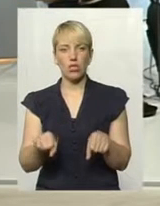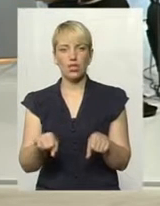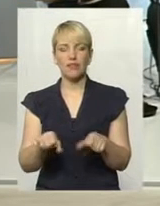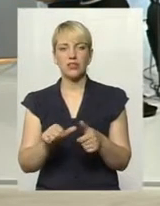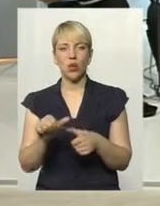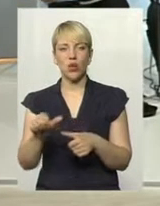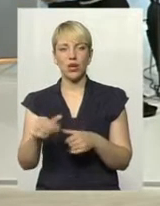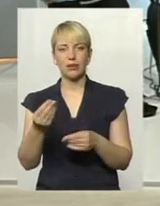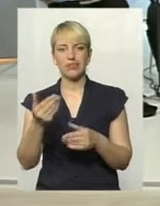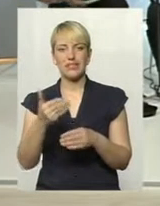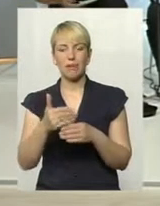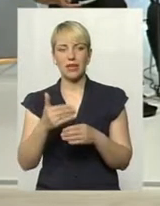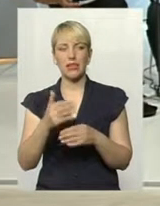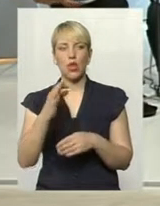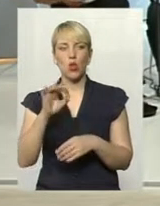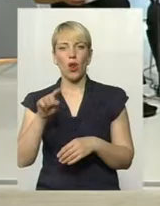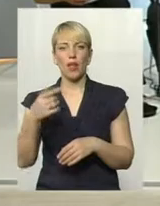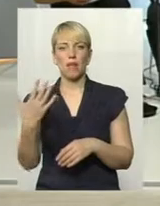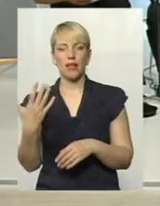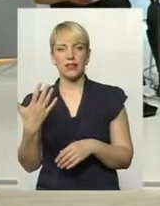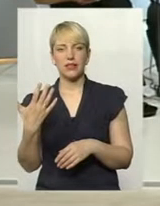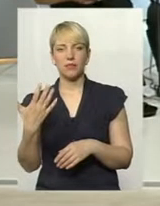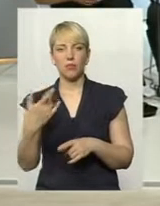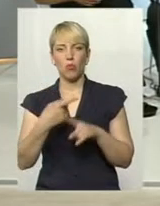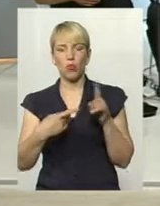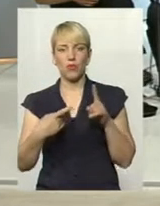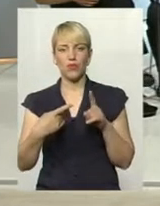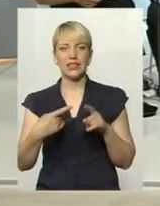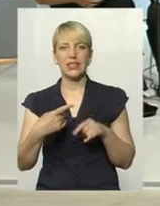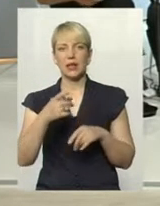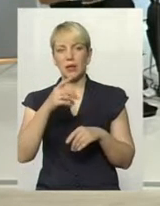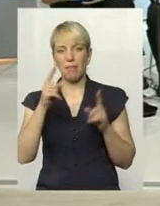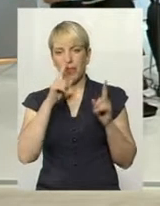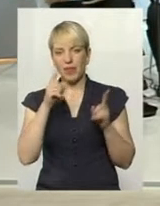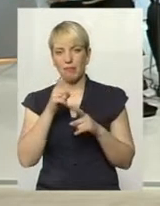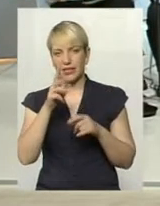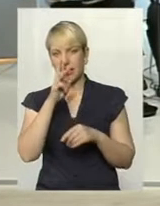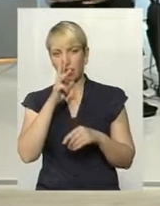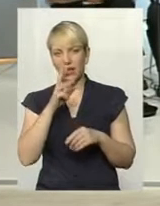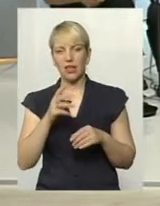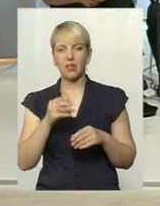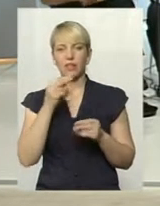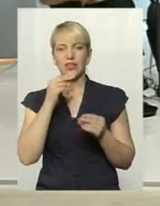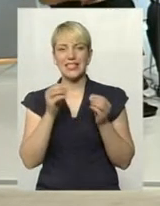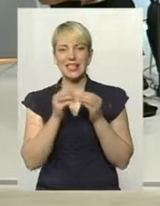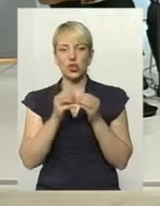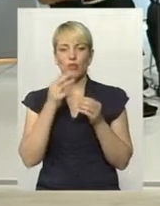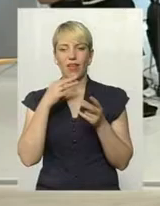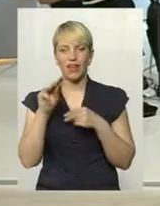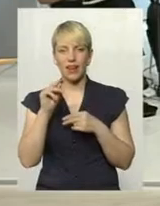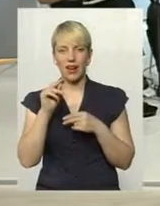стипендій, там 0,5% половину мінімальної зарплати 10-м кращим спортсменам міста платити.